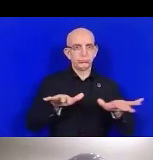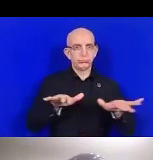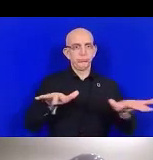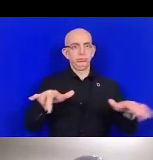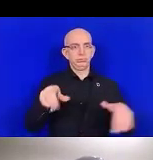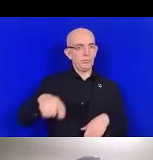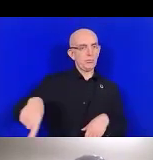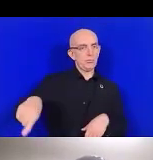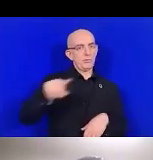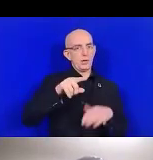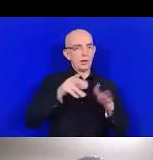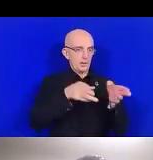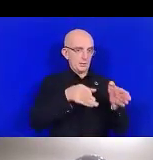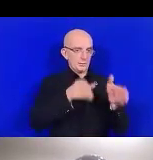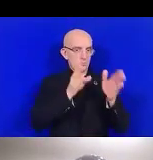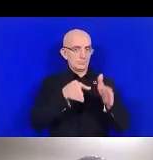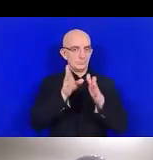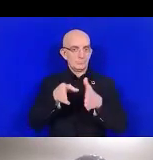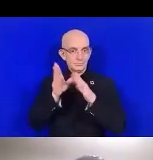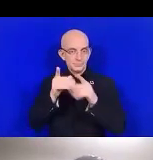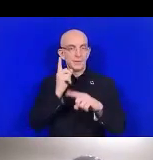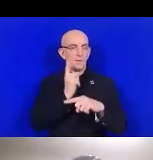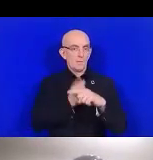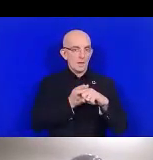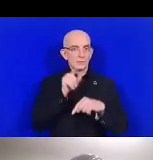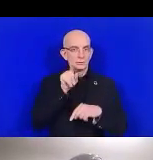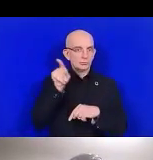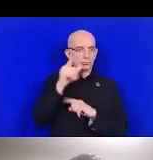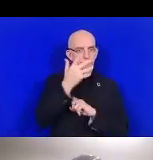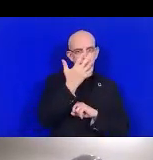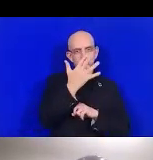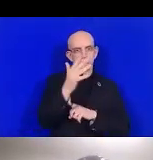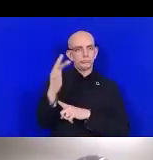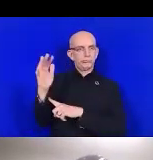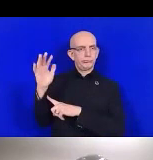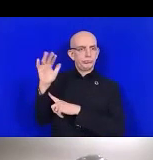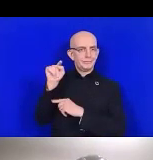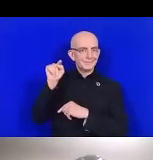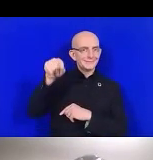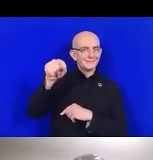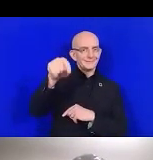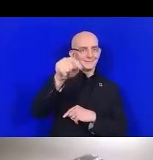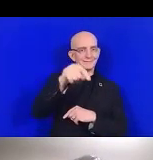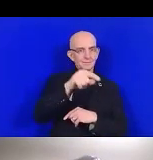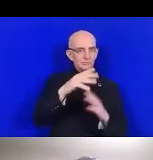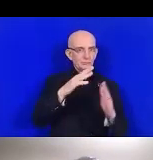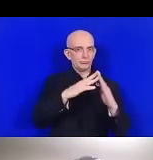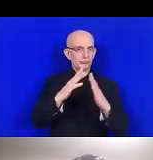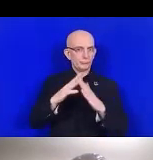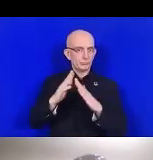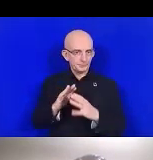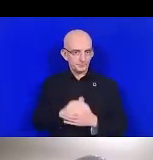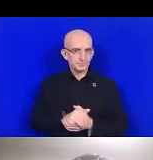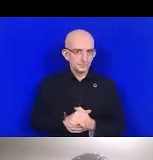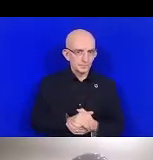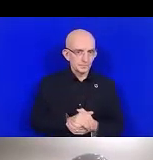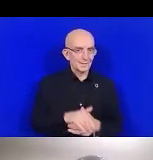terminer, c'est d'ailleurs l'une des actions sur lesquelles nous souhaitons nous attarder.